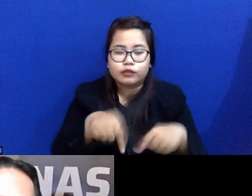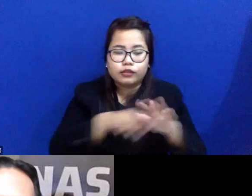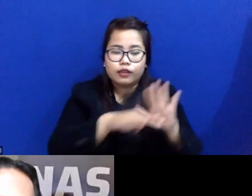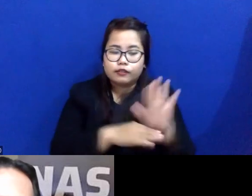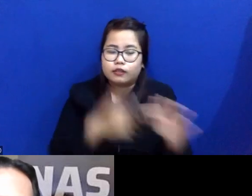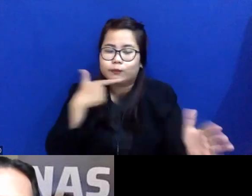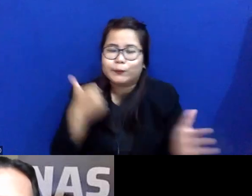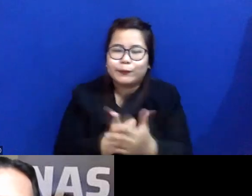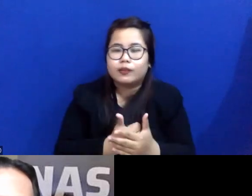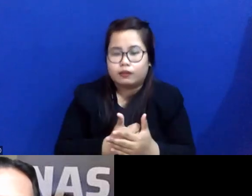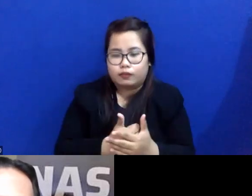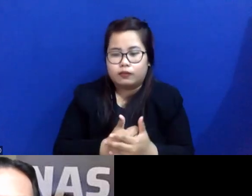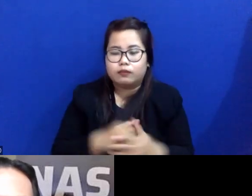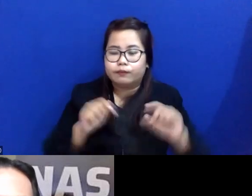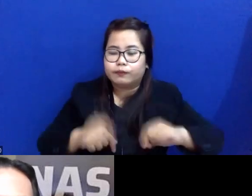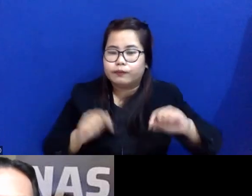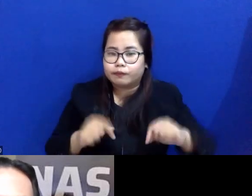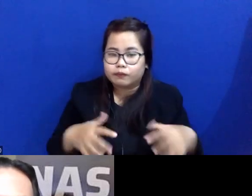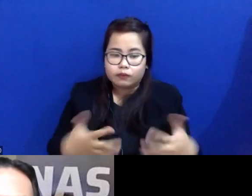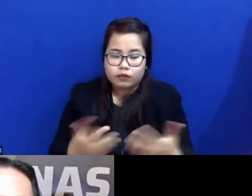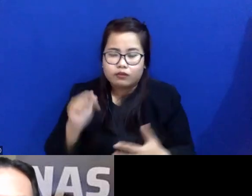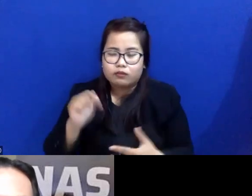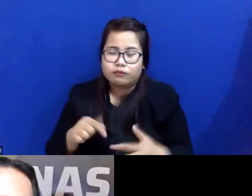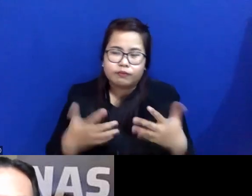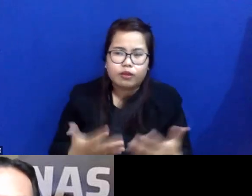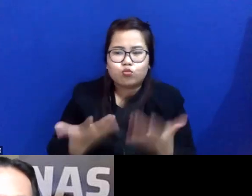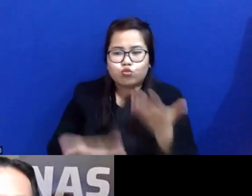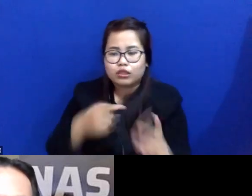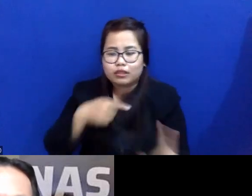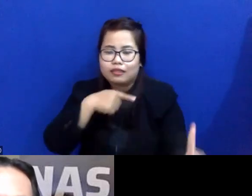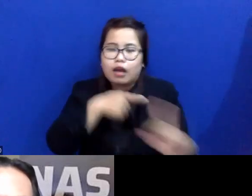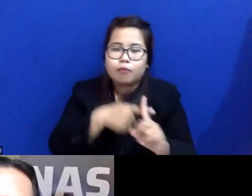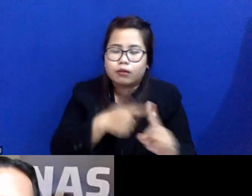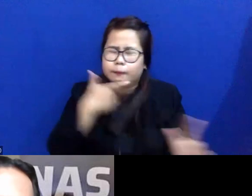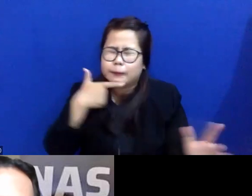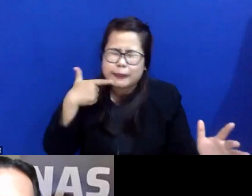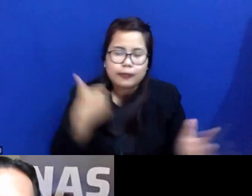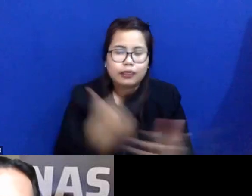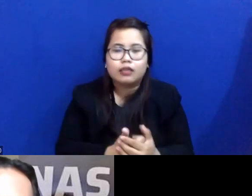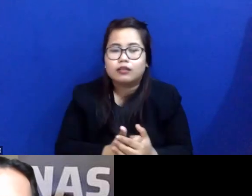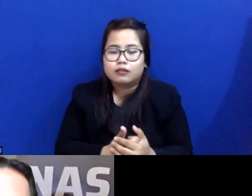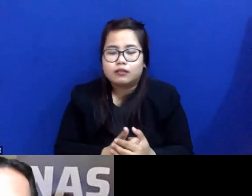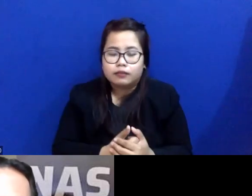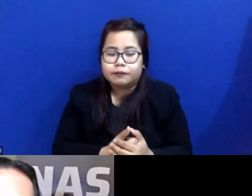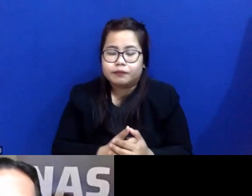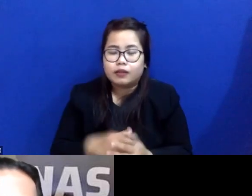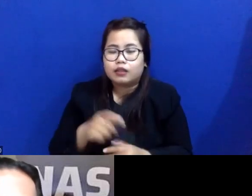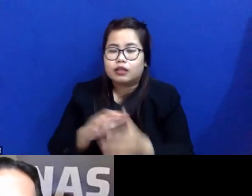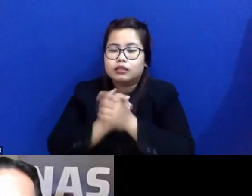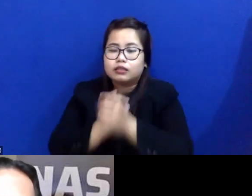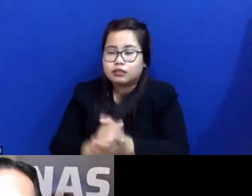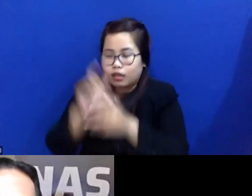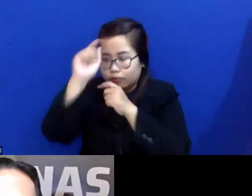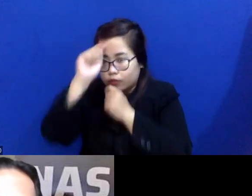penting. Ini bahkan bisa ditambah sangat penting. Salam hormat